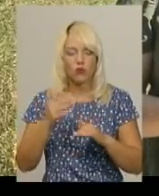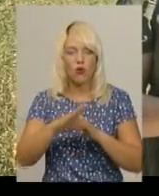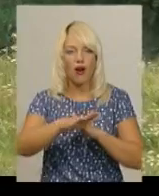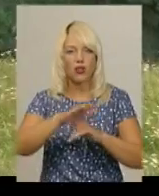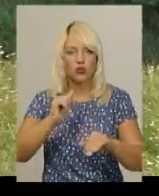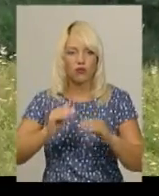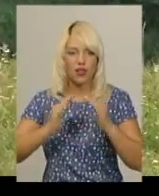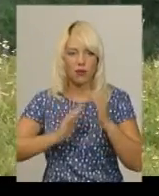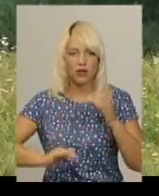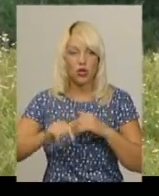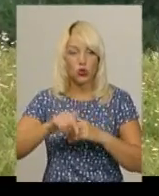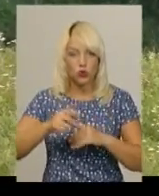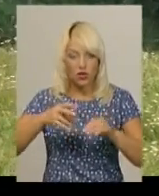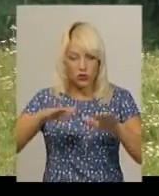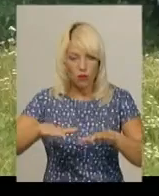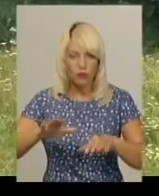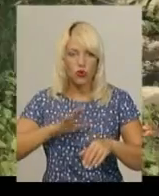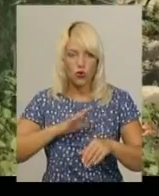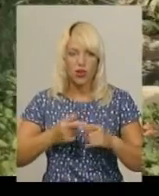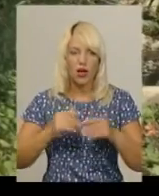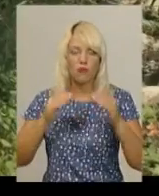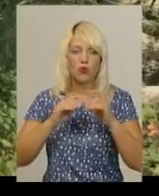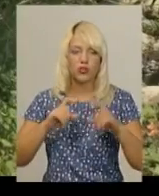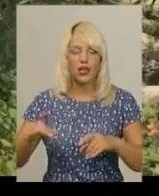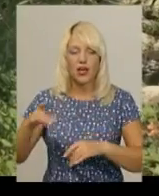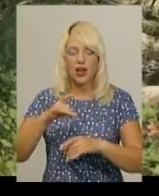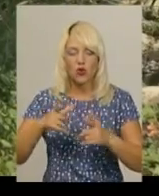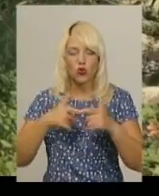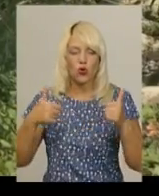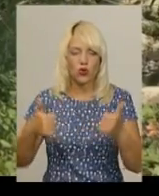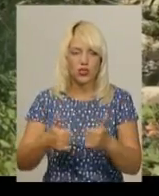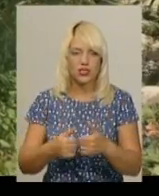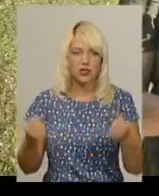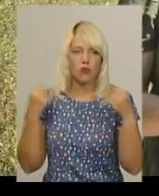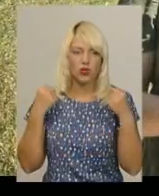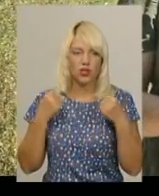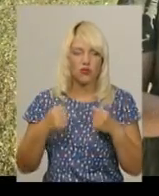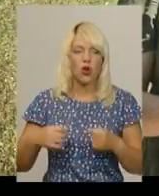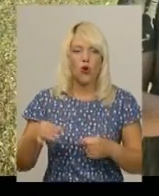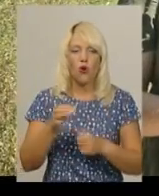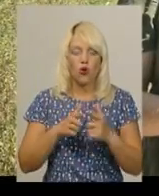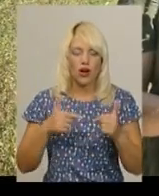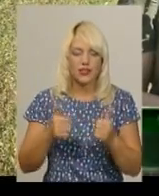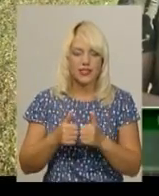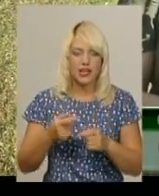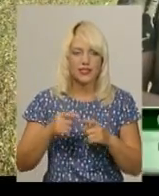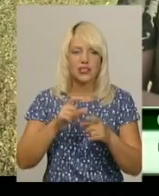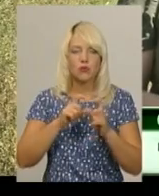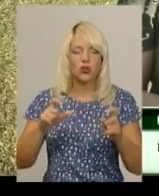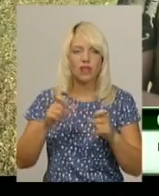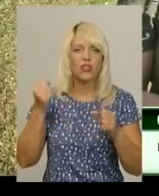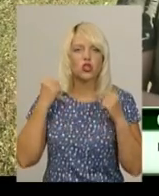три роки тому була будівля районної організації фізкультурно-спортивного товариства «Колос». Через коротке замикання вона згоріла.